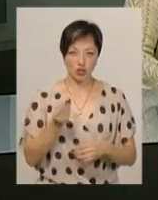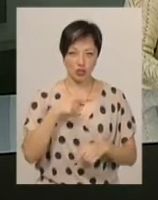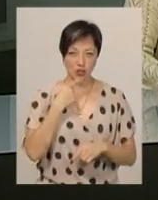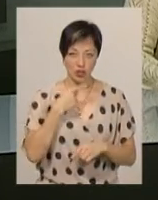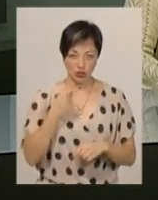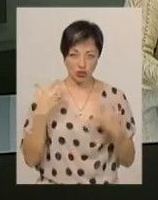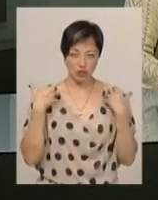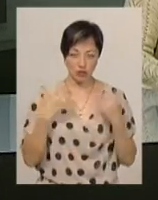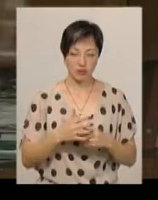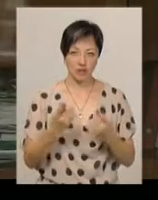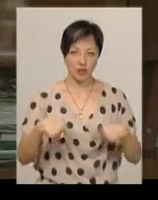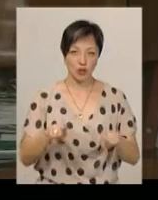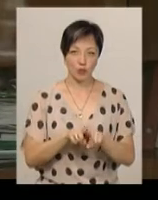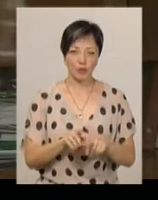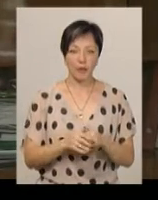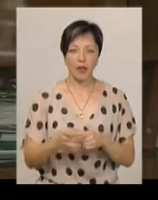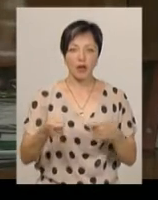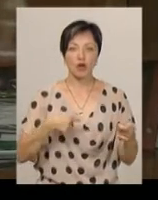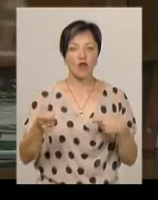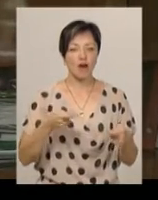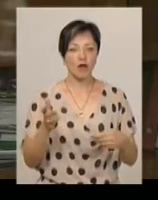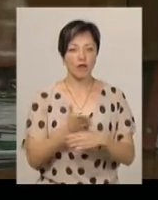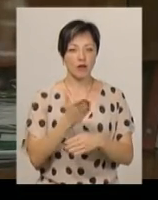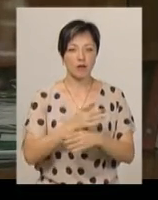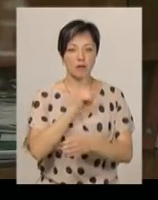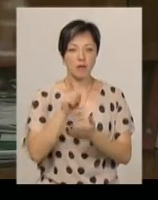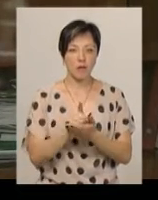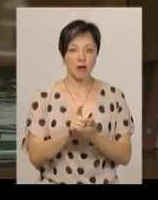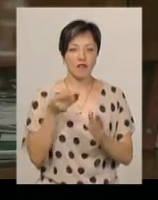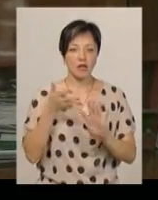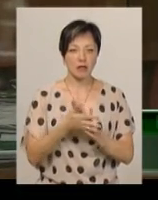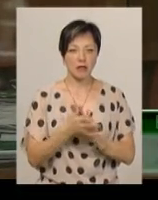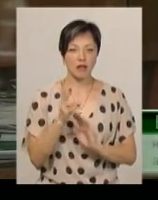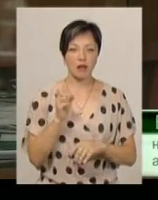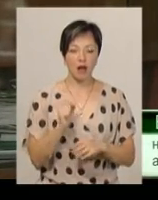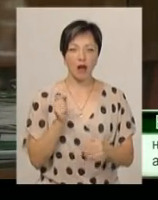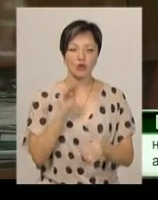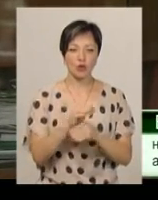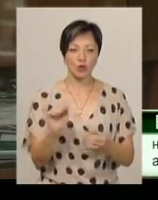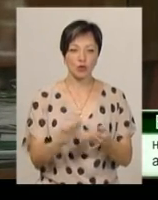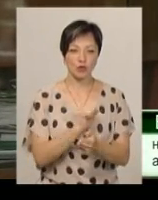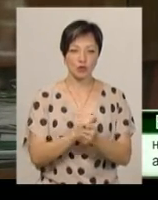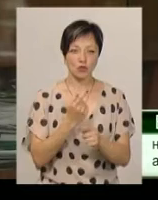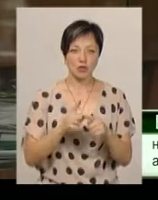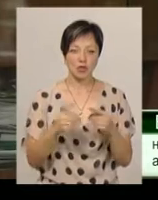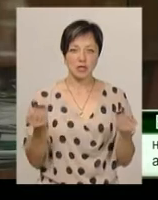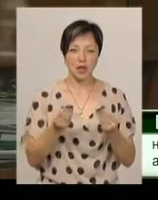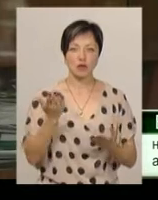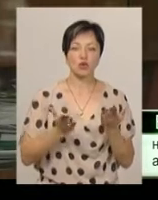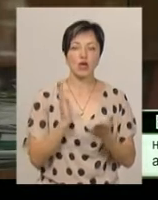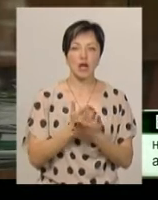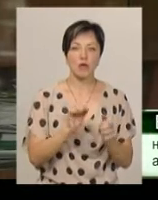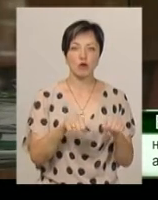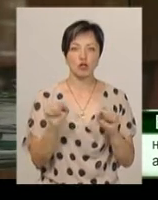каже Ванда Сердюк. Товаровиробники мають понести ще певні затрати на досушку цього зерна. Якщо є